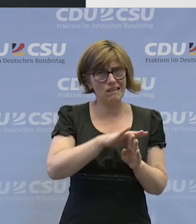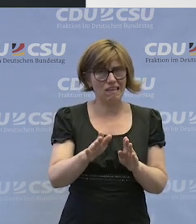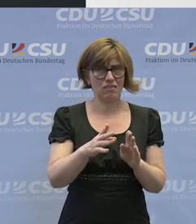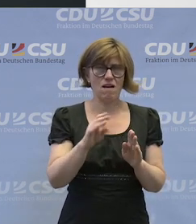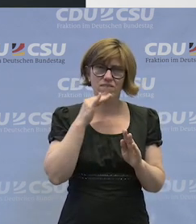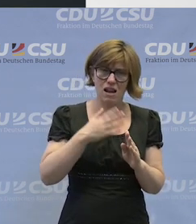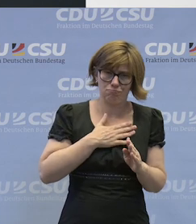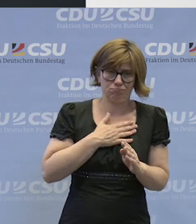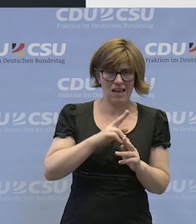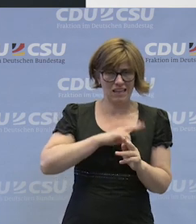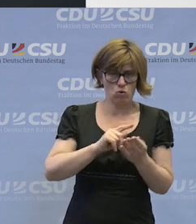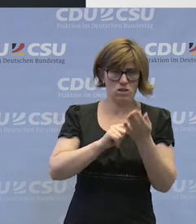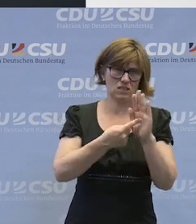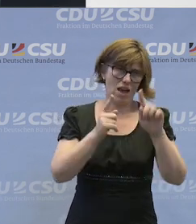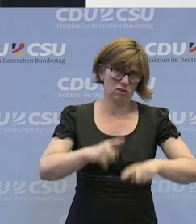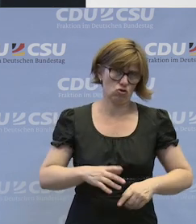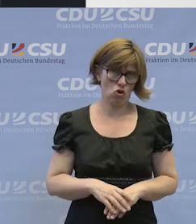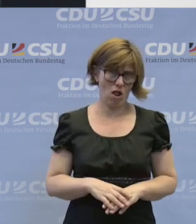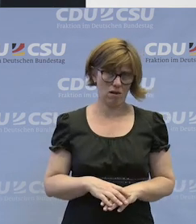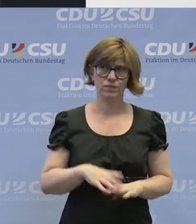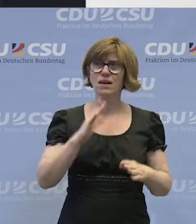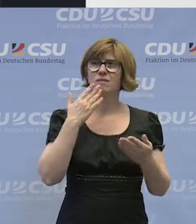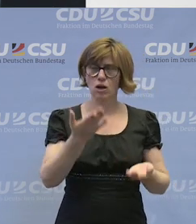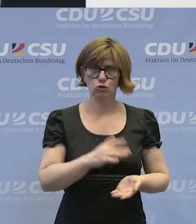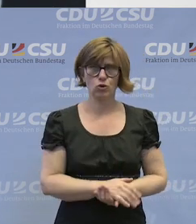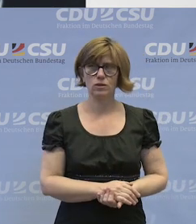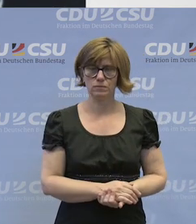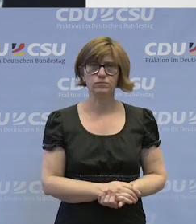viel Liebe und Geduld zeigen. Dankeschön.